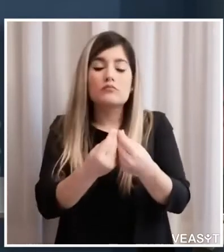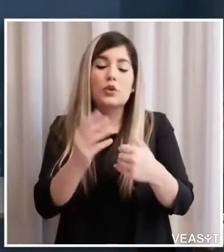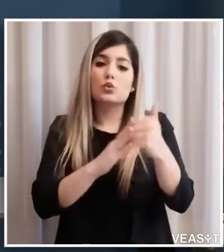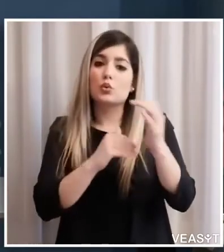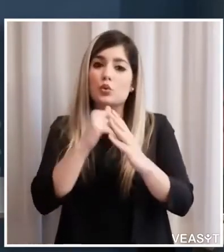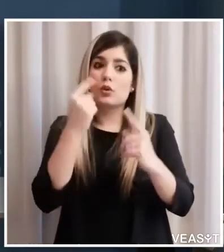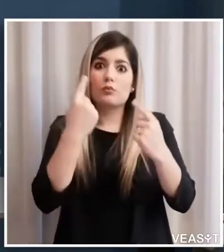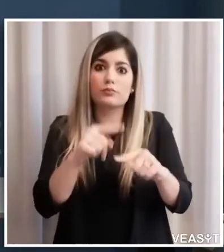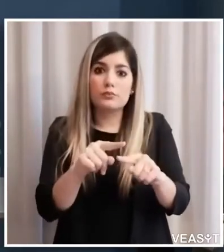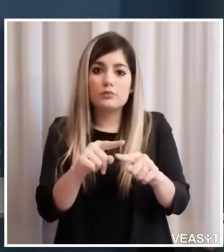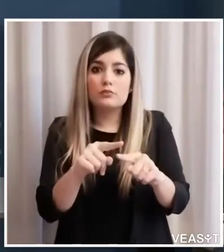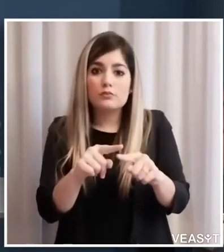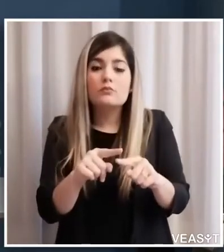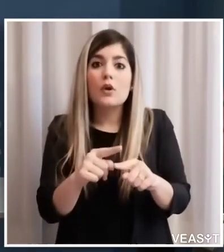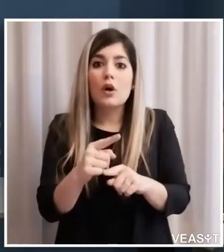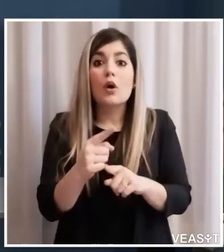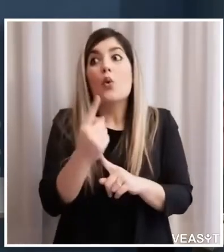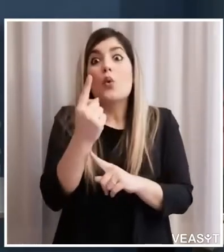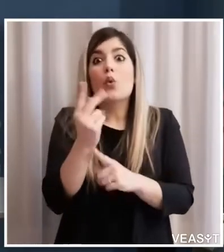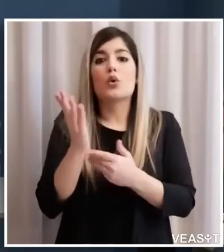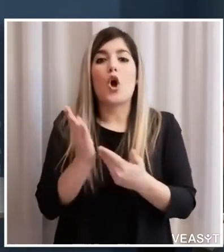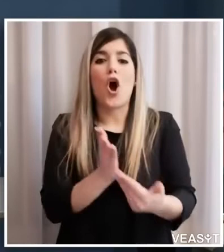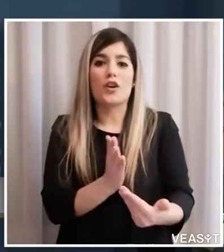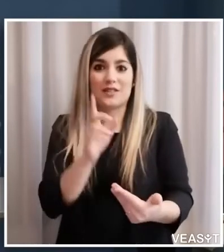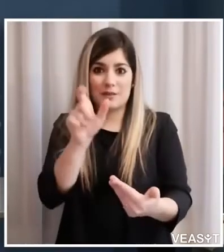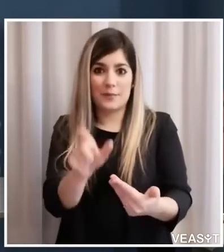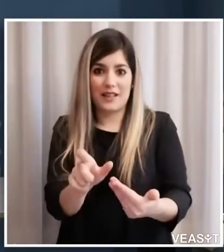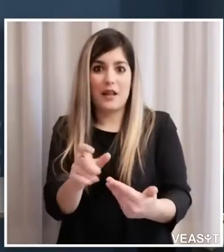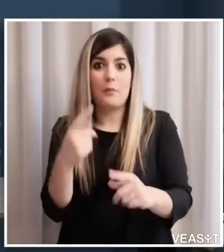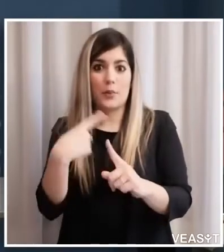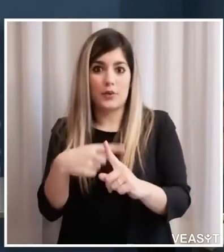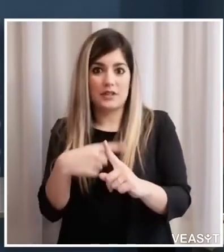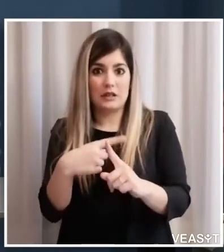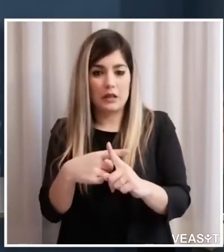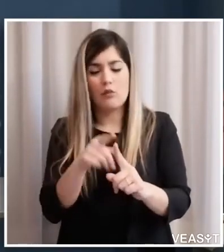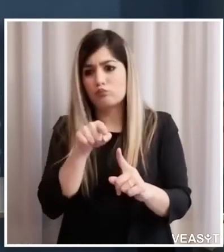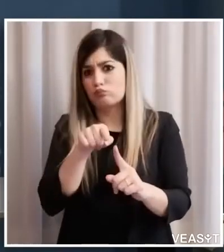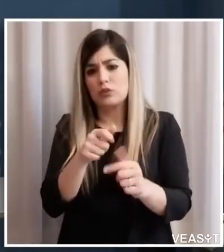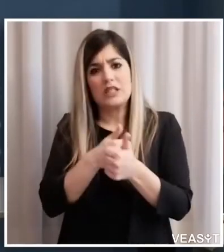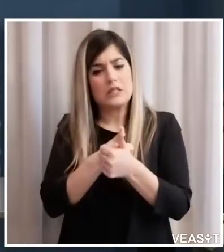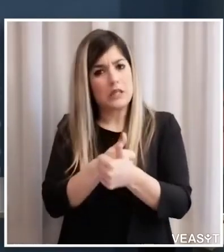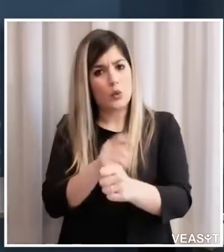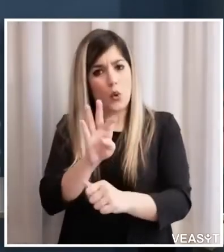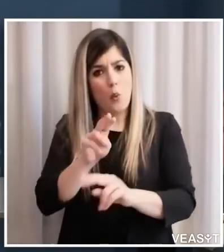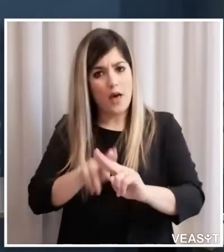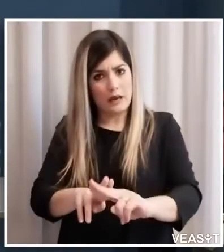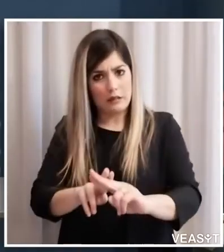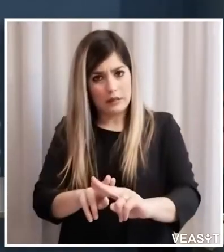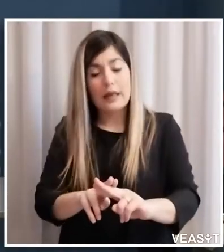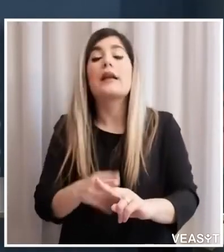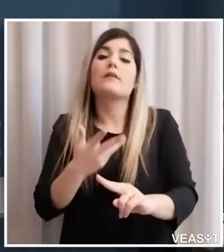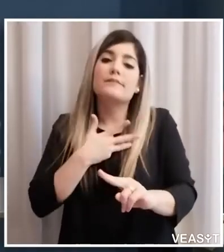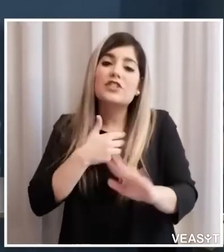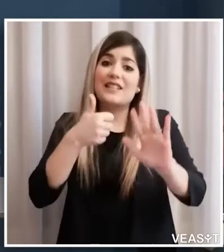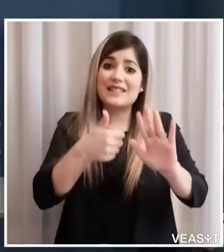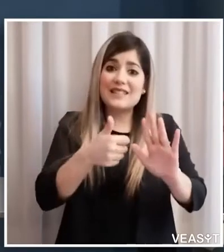positivo che poi si trova anche molto ben seguito in quarantena 6 collaboratori e 10